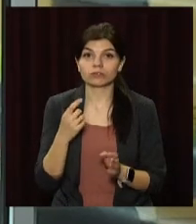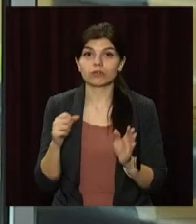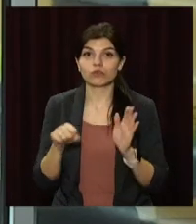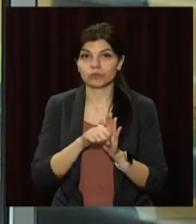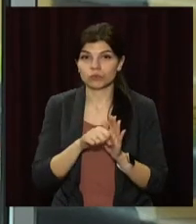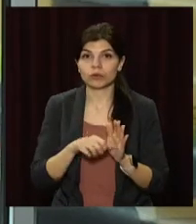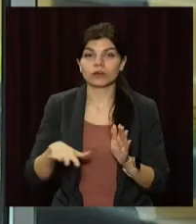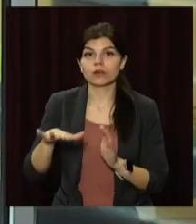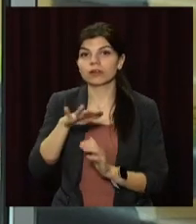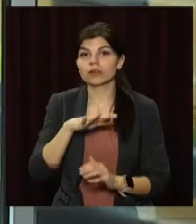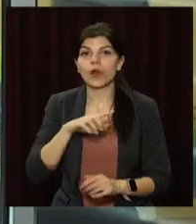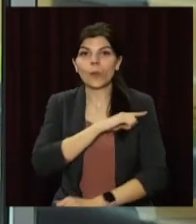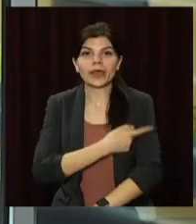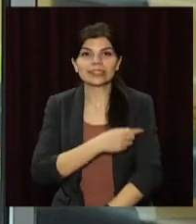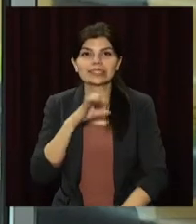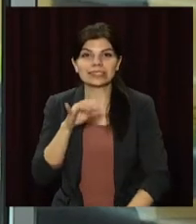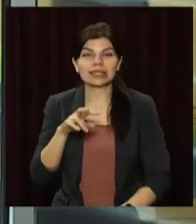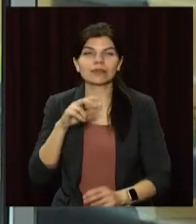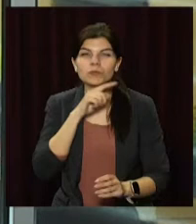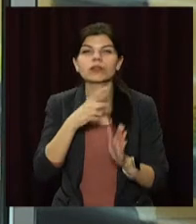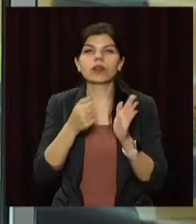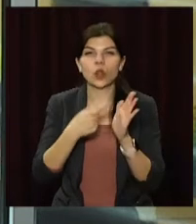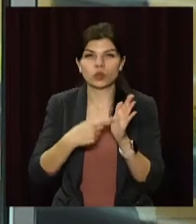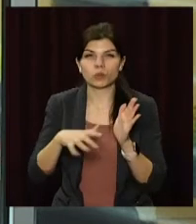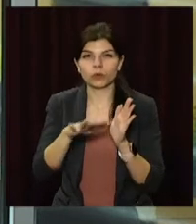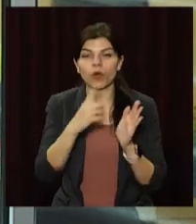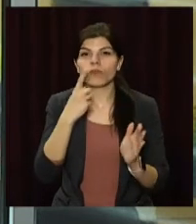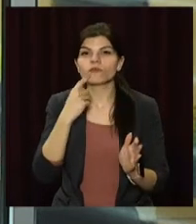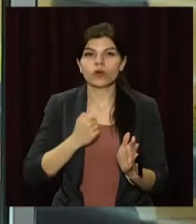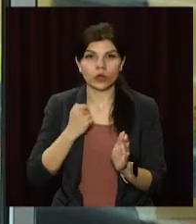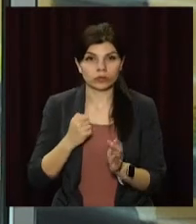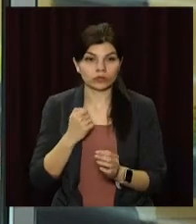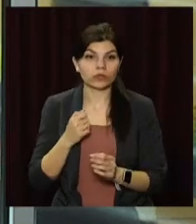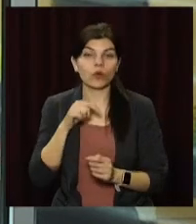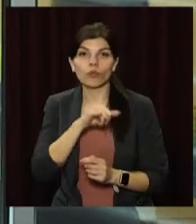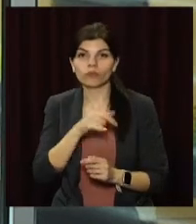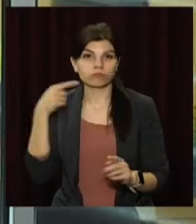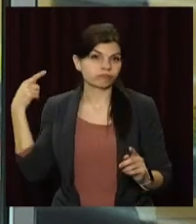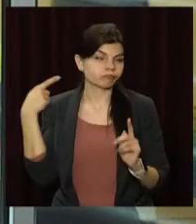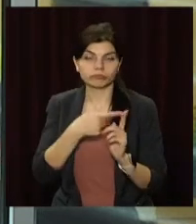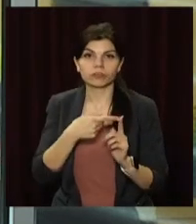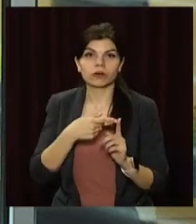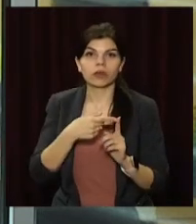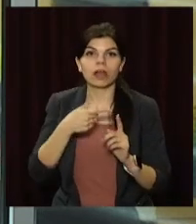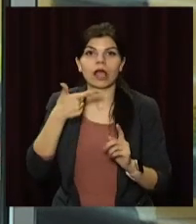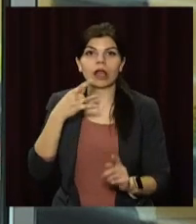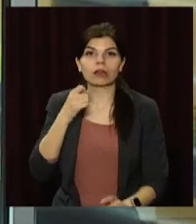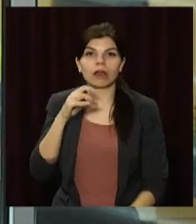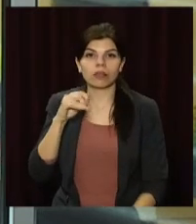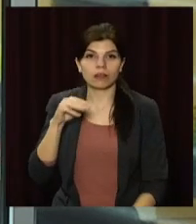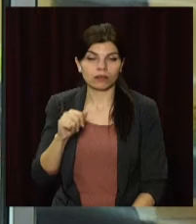в зоні операції об'єднаних сил. На Донбасі загинув український військовослужбовець. В нього влучила граната, яку скинув